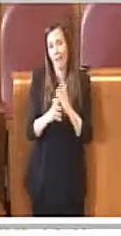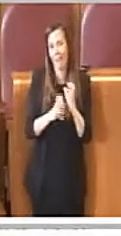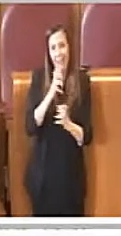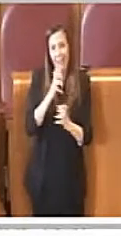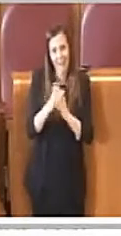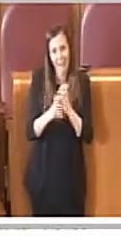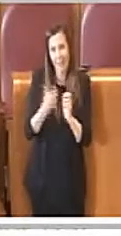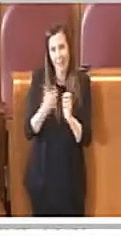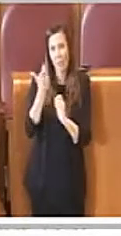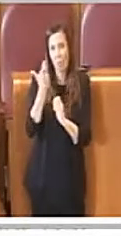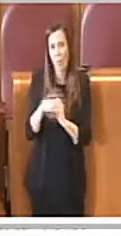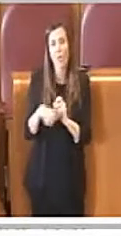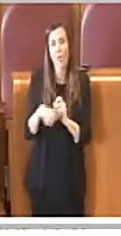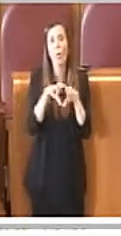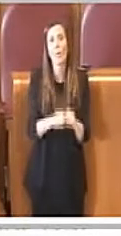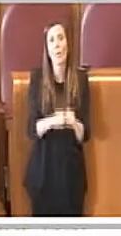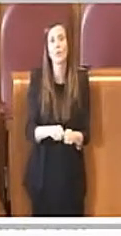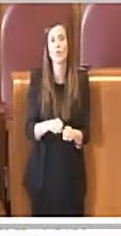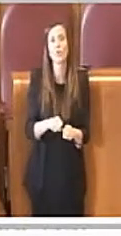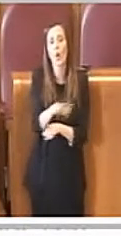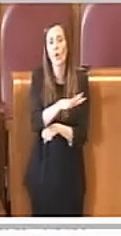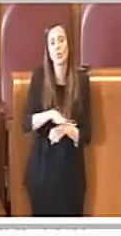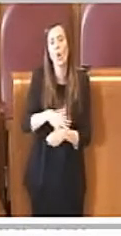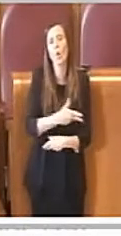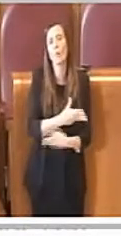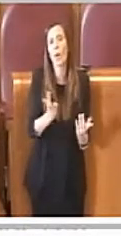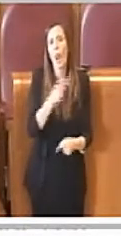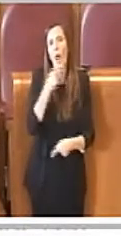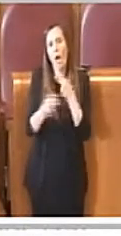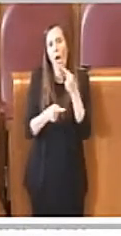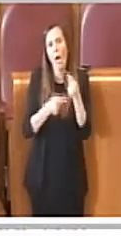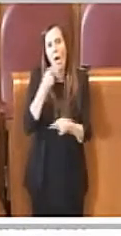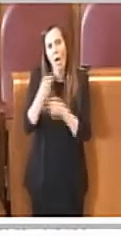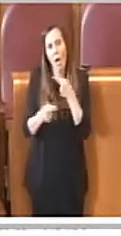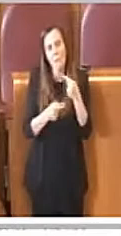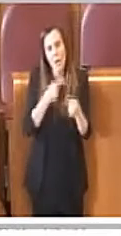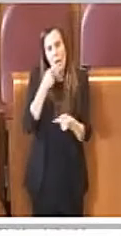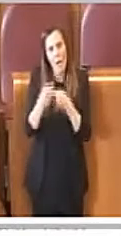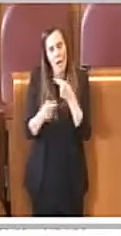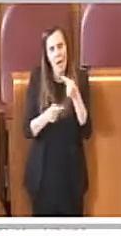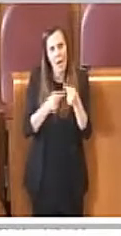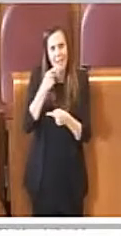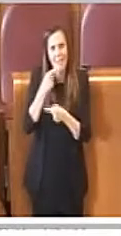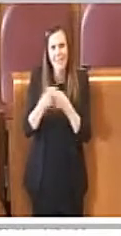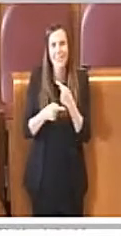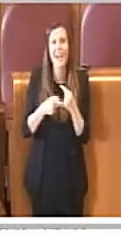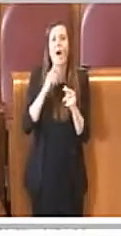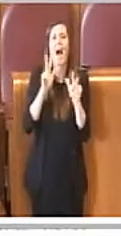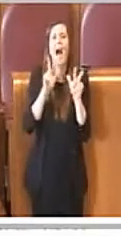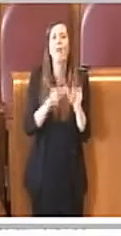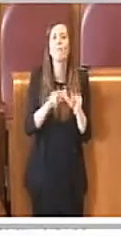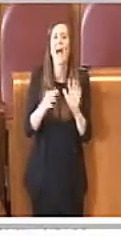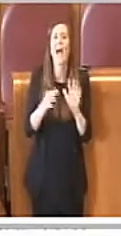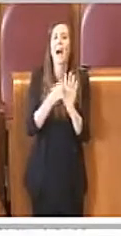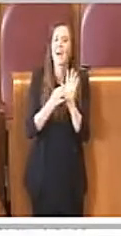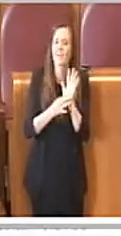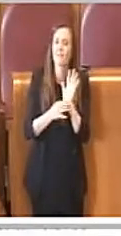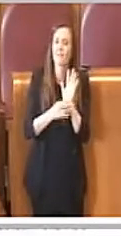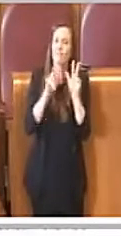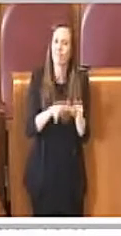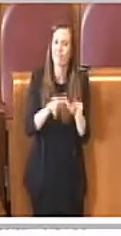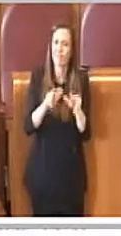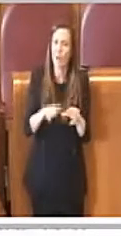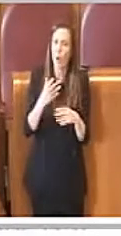occupazioni di suolo pubblico lamentano delle applicazioni, delle norme di settore molto